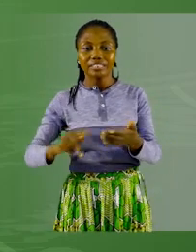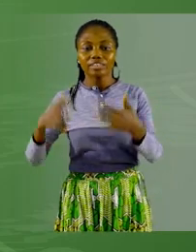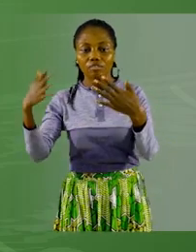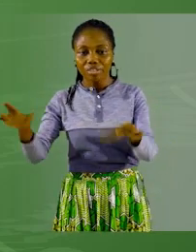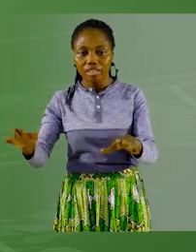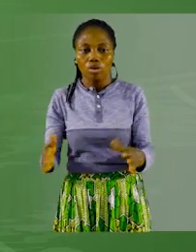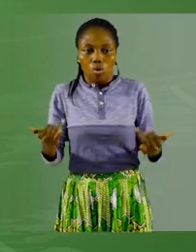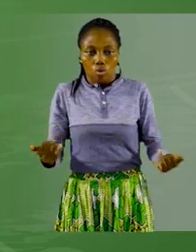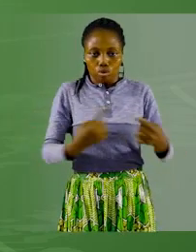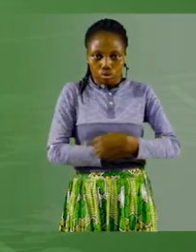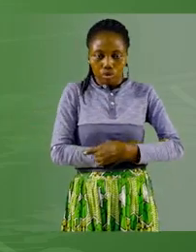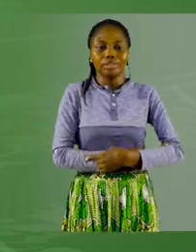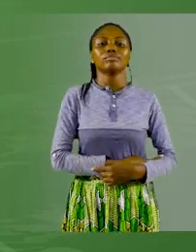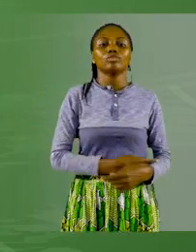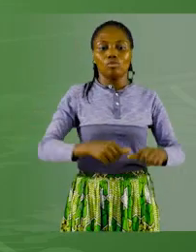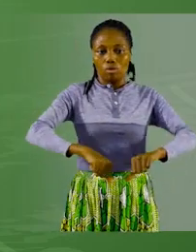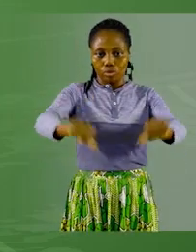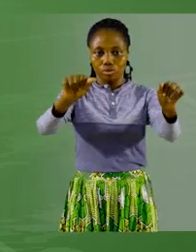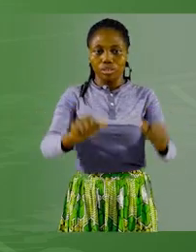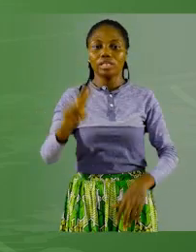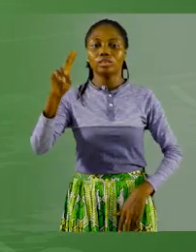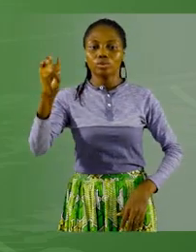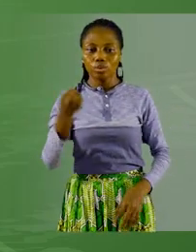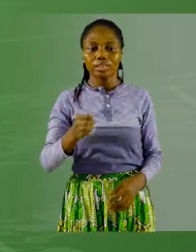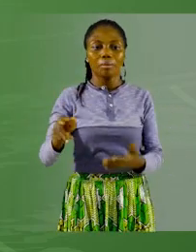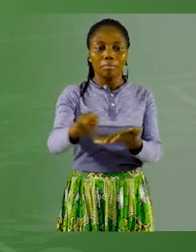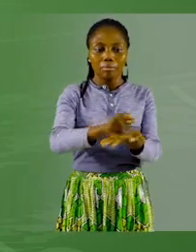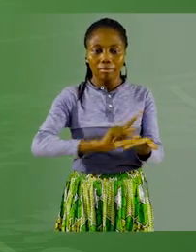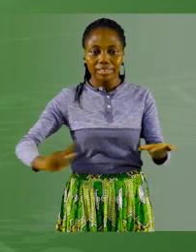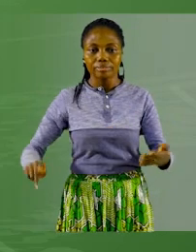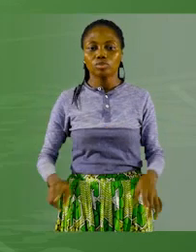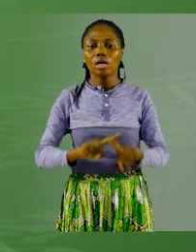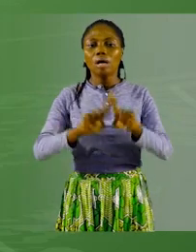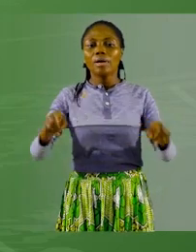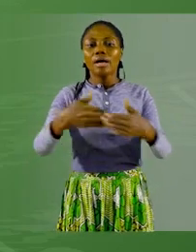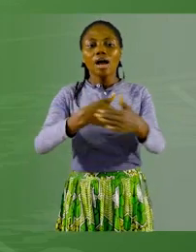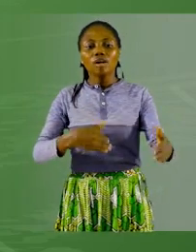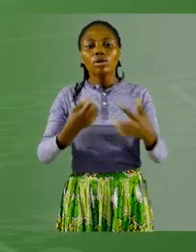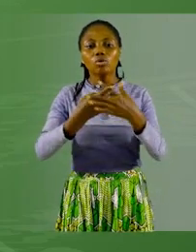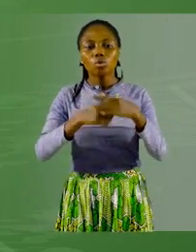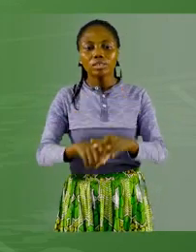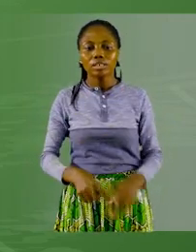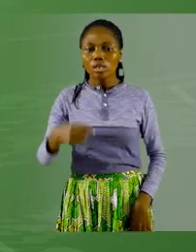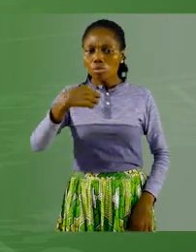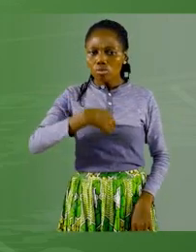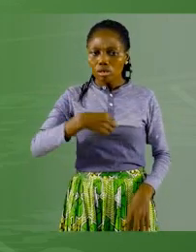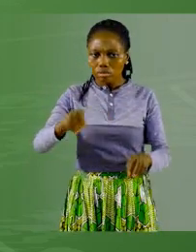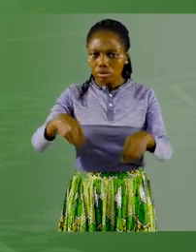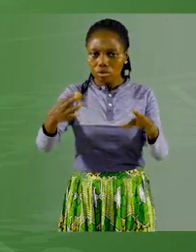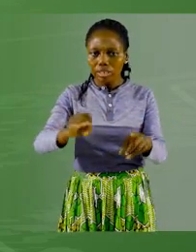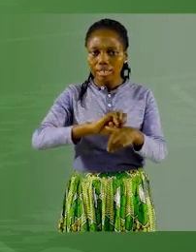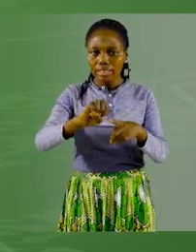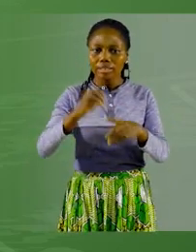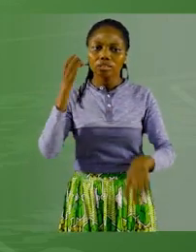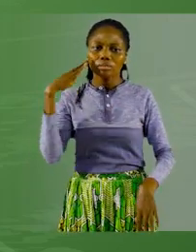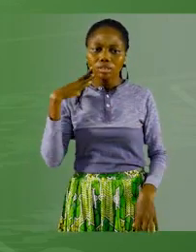entamer la seconde partie de notre leçon. Mais avant de commencer, je vous avais donné un exercice de maison à